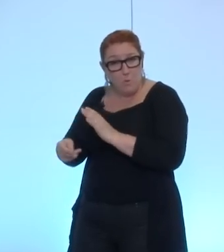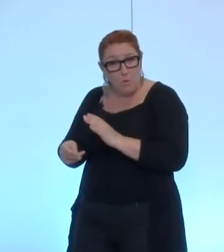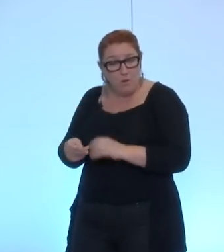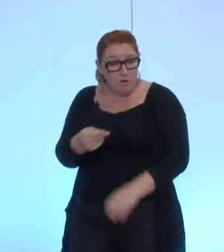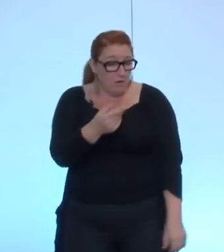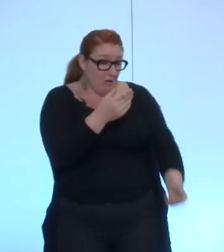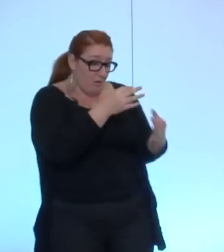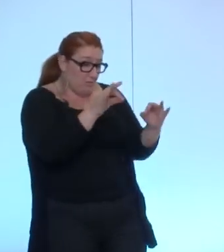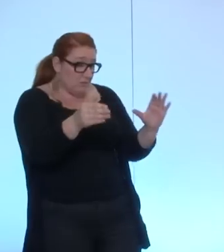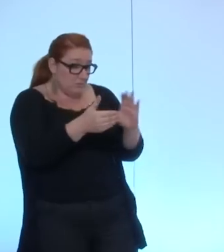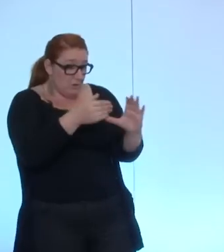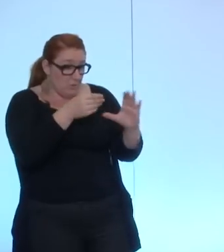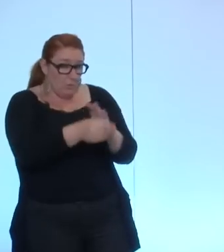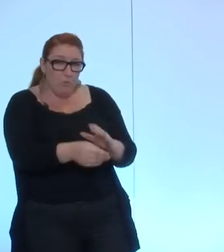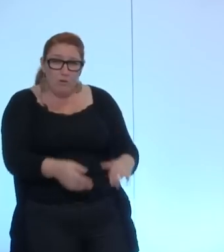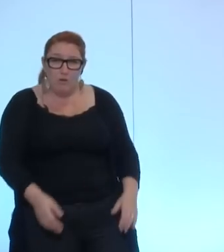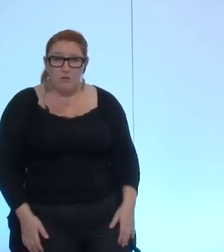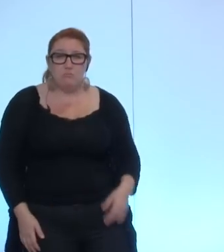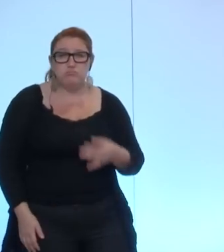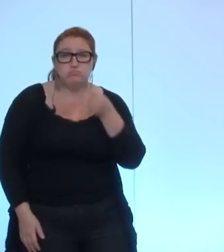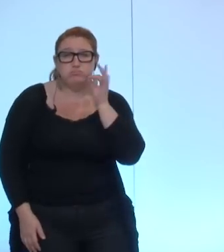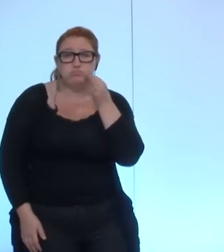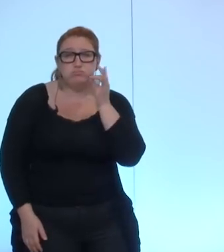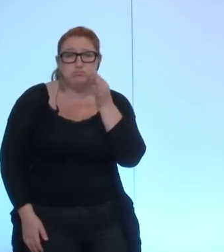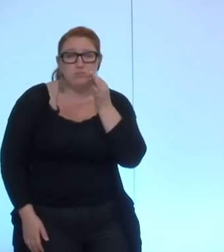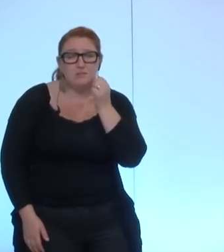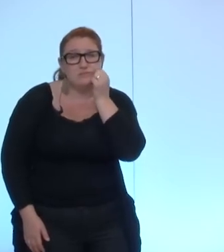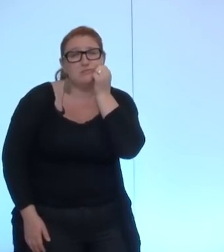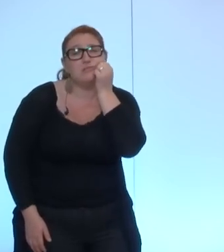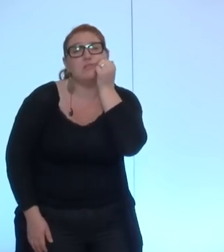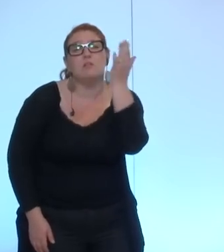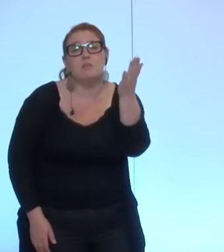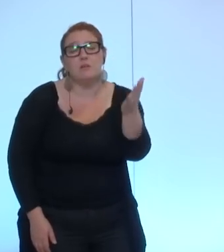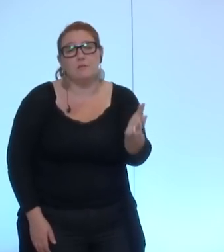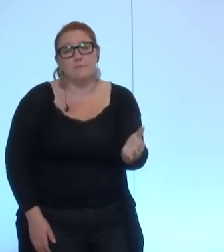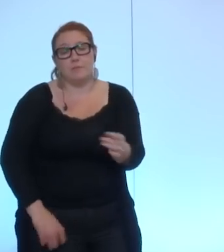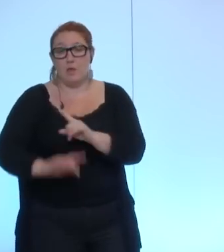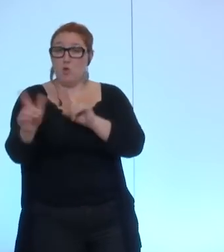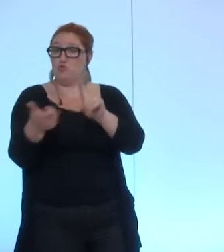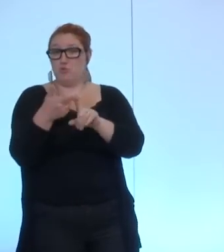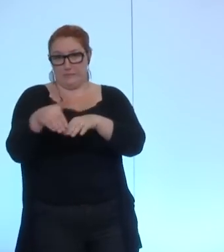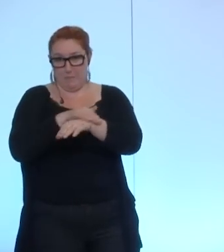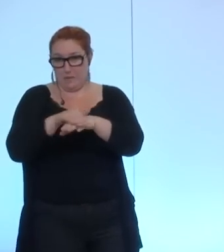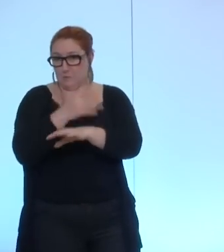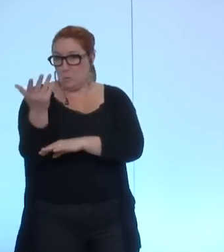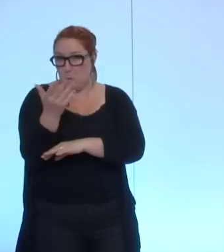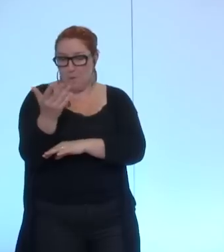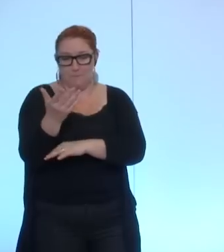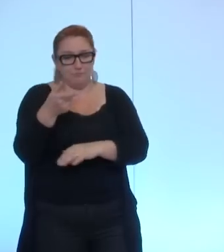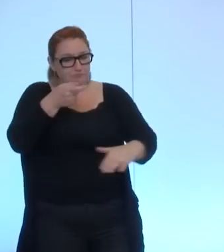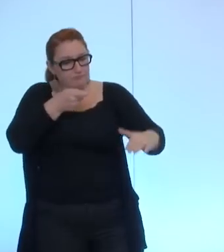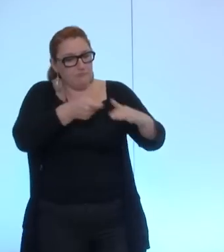elle frise l'indécence et un deuxième je l déjà dit c'est que cette aide doit être conditionnée